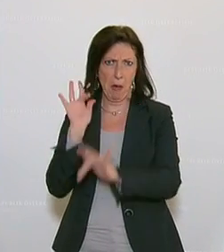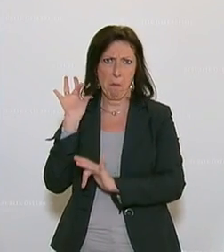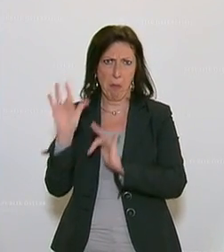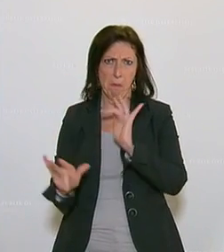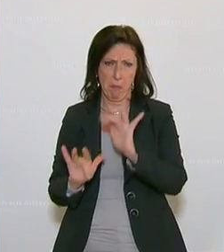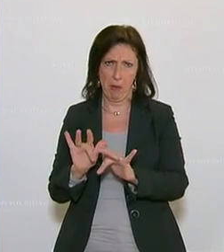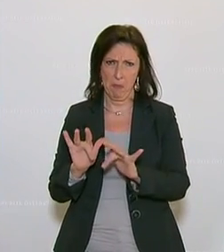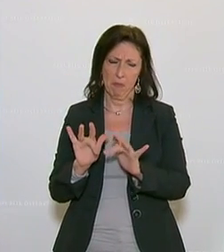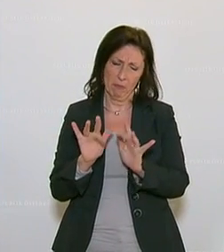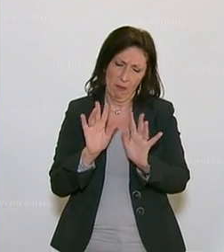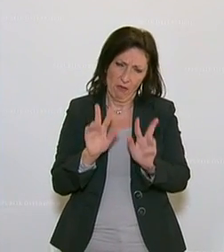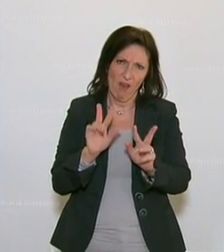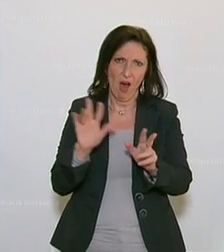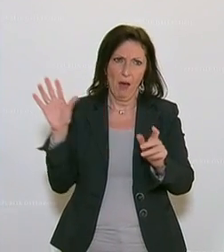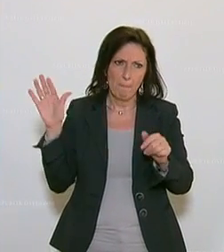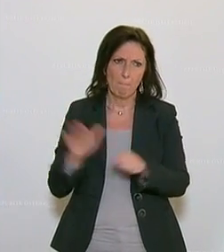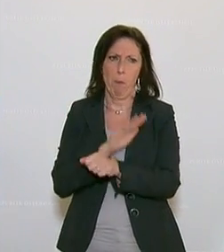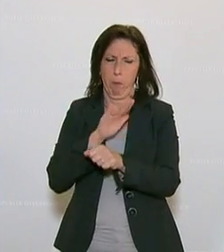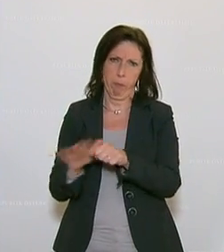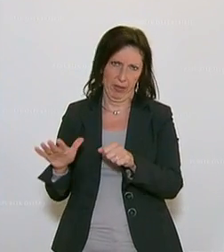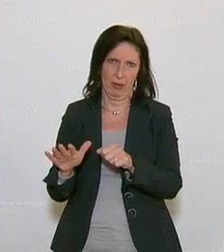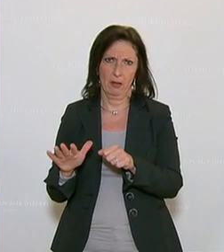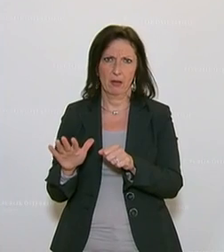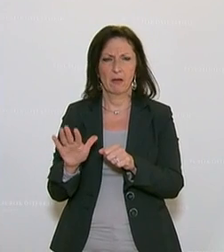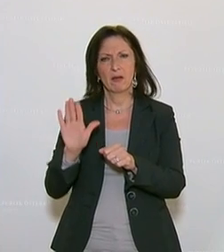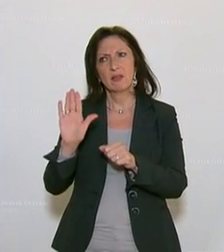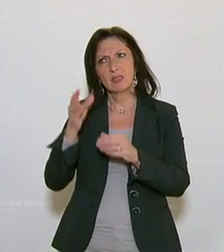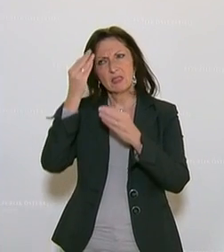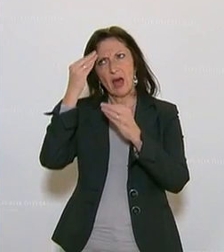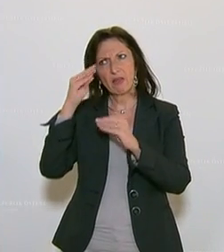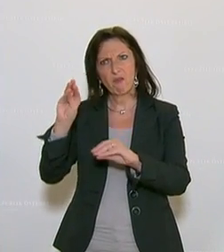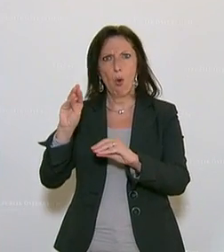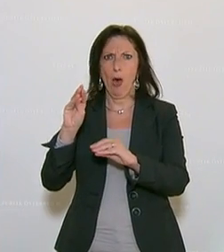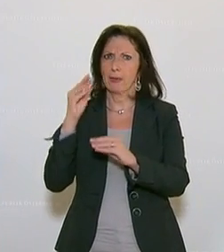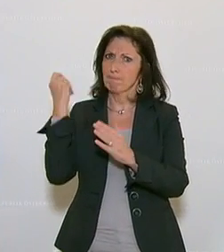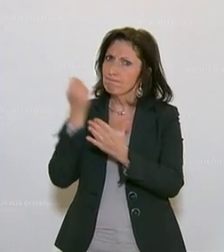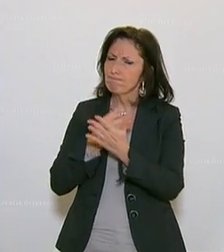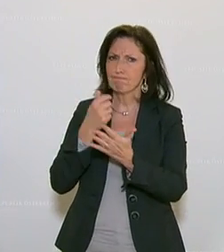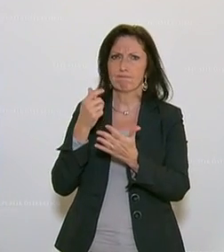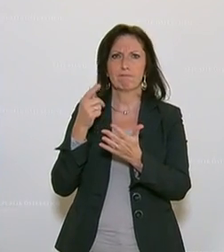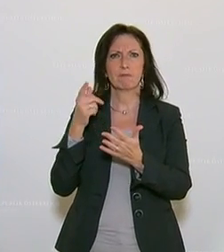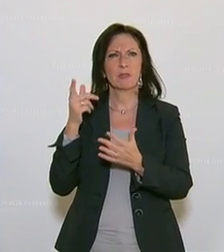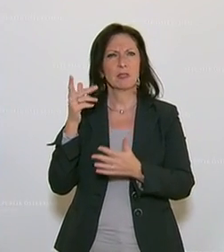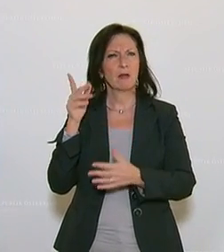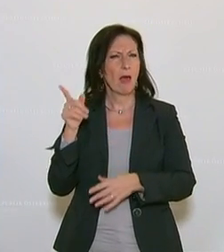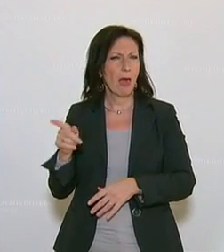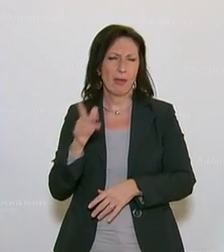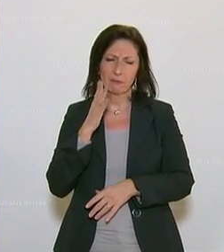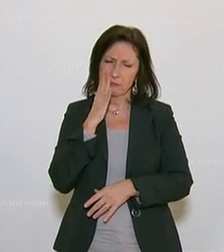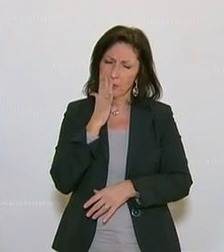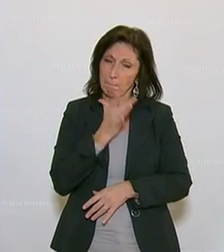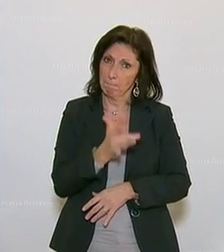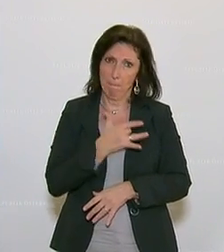eigentlich Mobbing-Attacken. Seine Würde wurde attackiert, seine Scham, die verletzt.